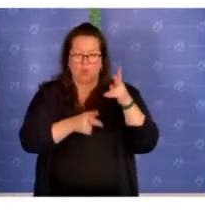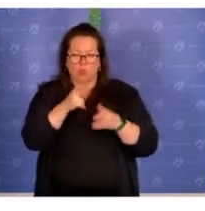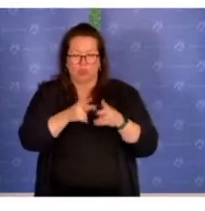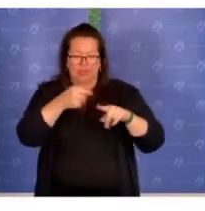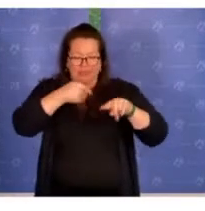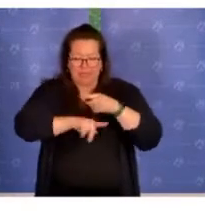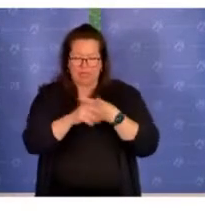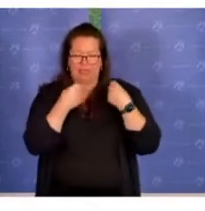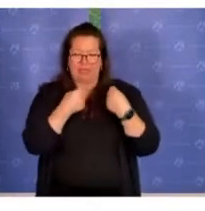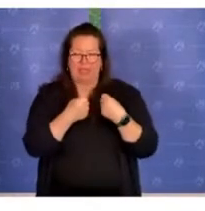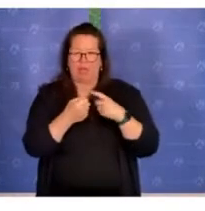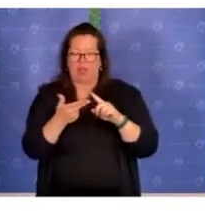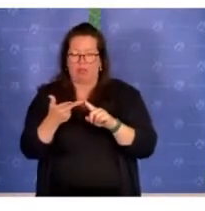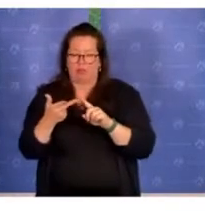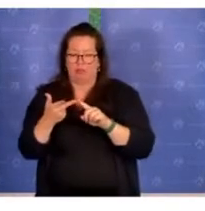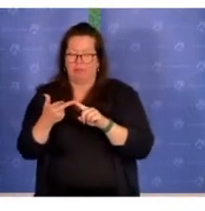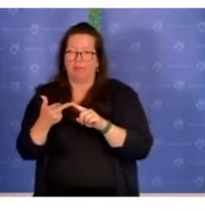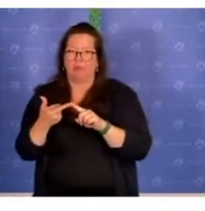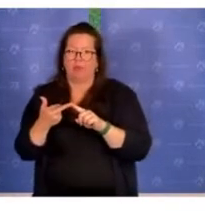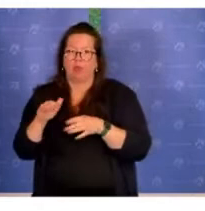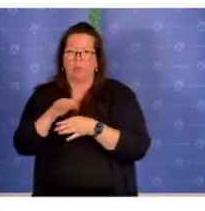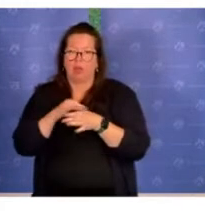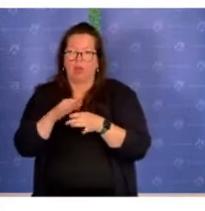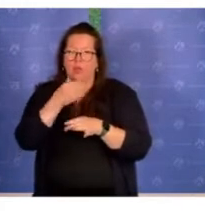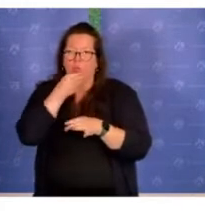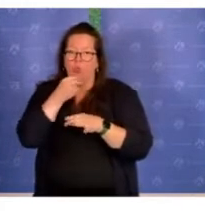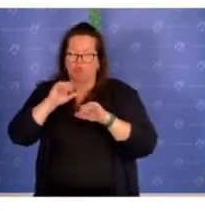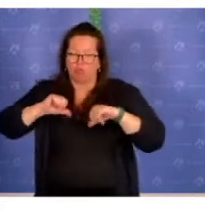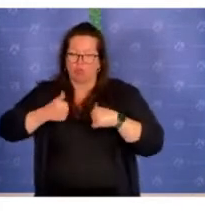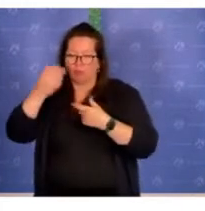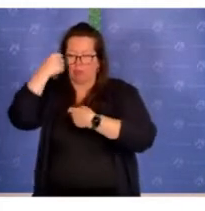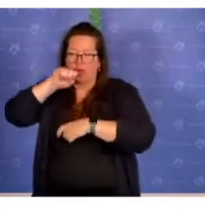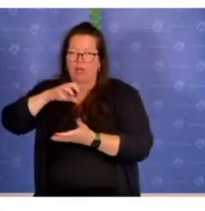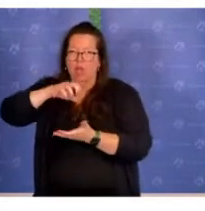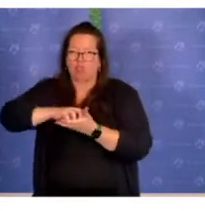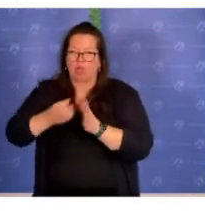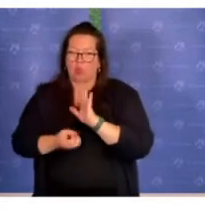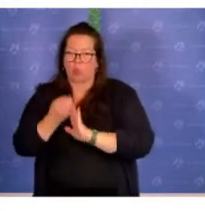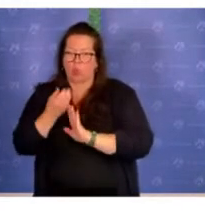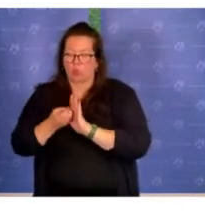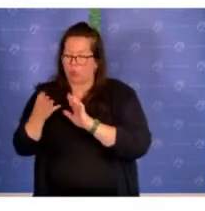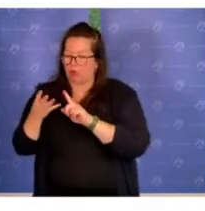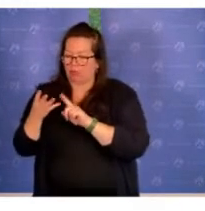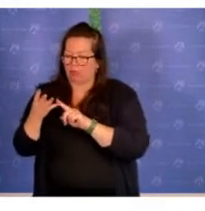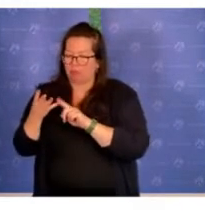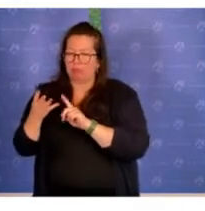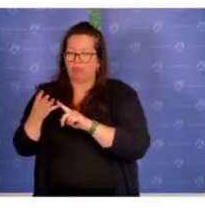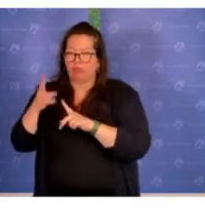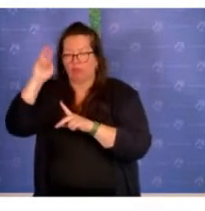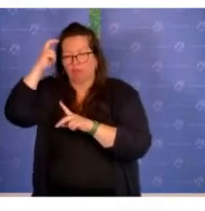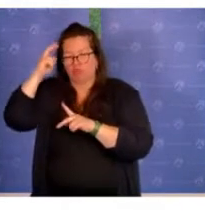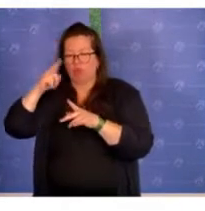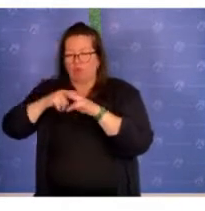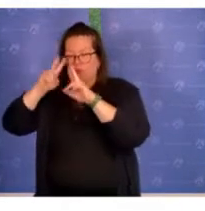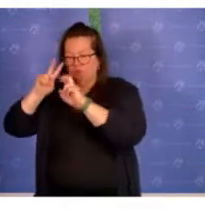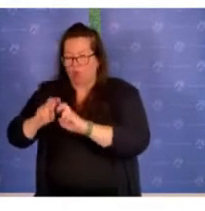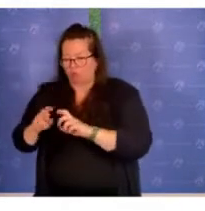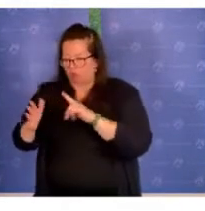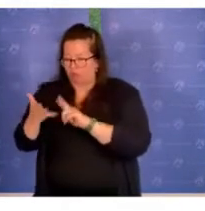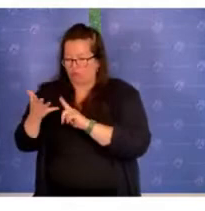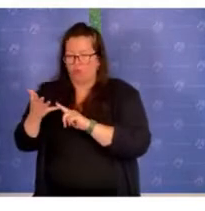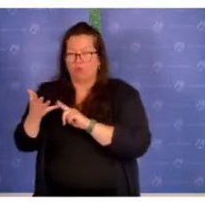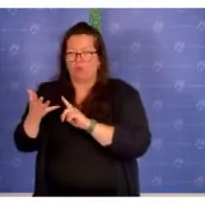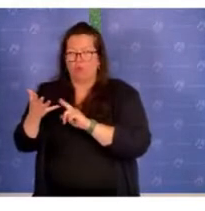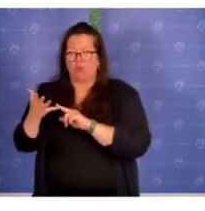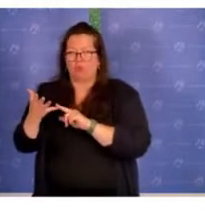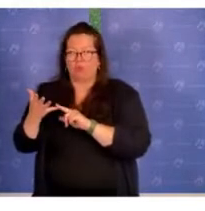innere Sicherheit. Als drittes den Bereich jüdisches Leben in der Berliner Stadtkultur. Als viertes den Bereich Wissenschaft und Forschung. Und als fünftes,